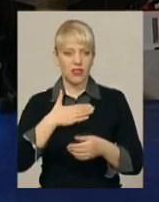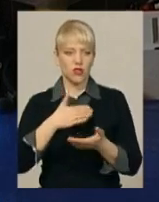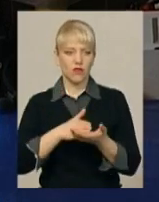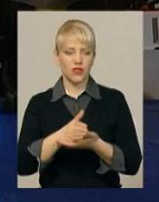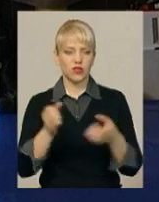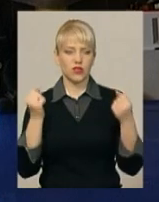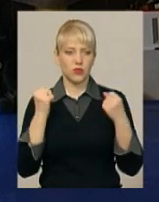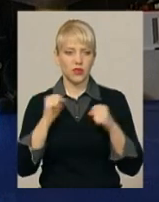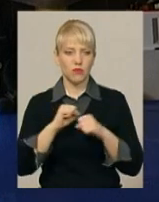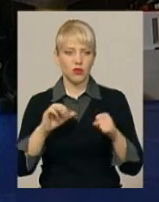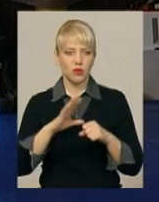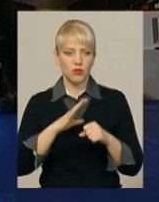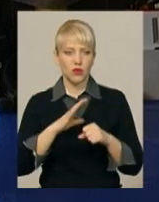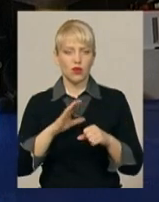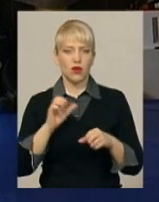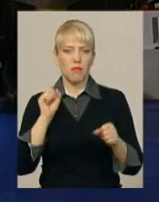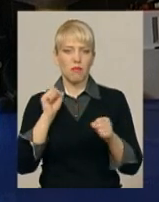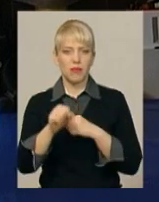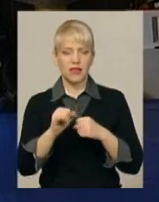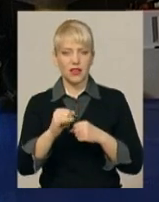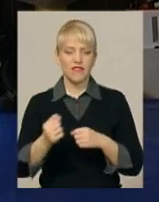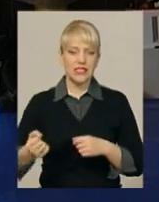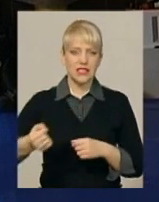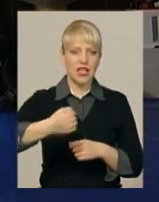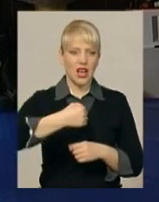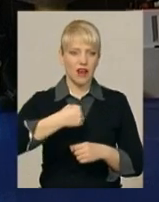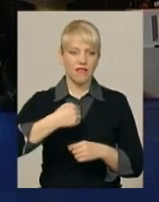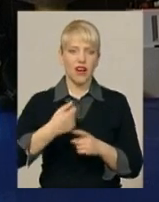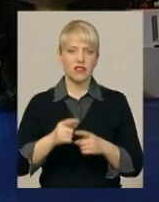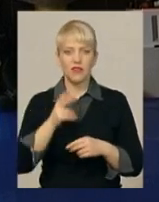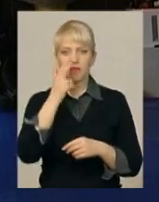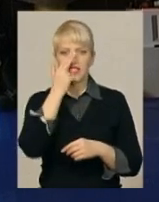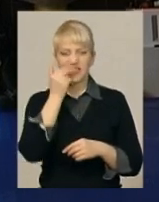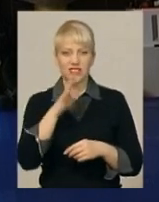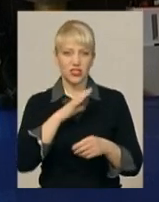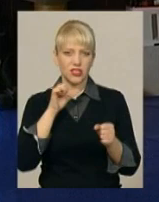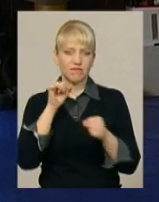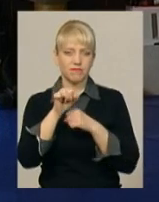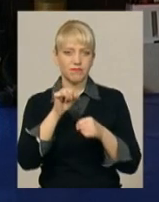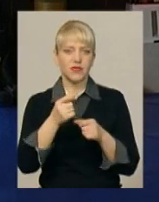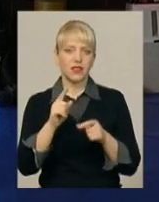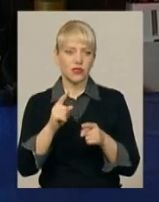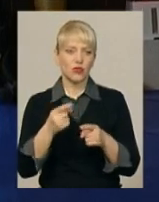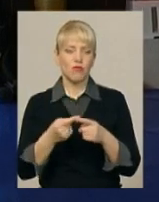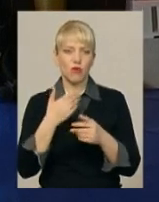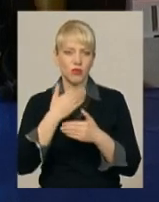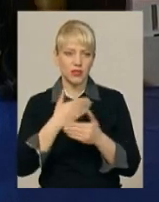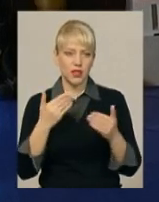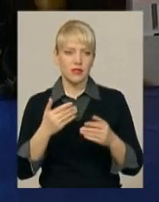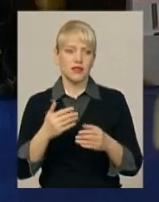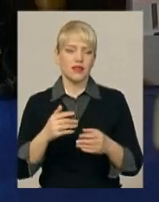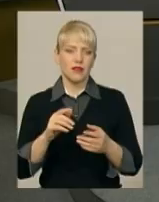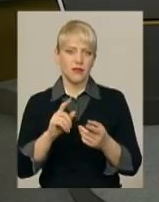не можна було бити в захваті. Він, на жаль, наносив ці удари по звички, як він сказав, і тому останній бій, фінальний, він програв.